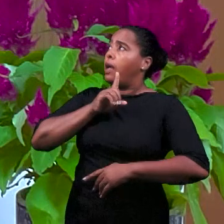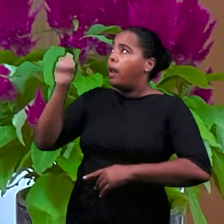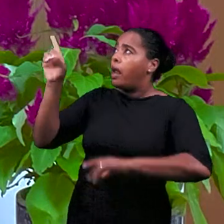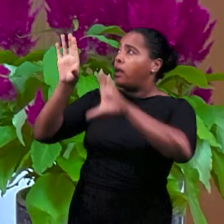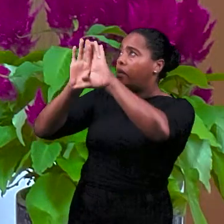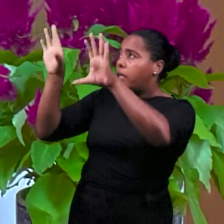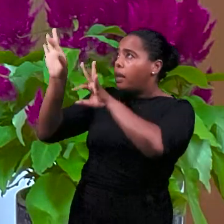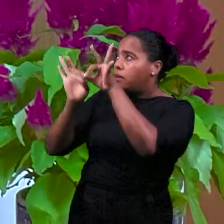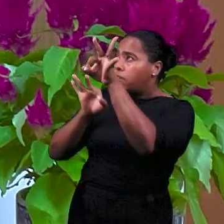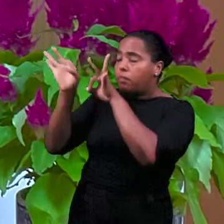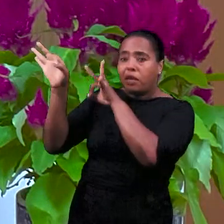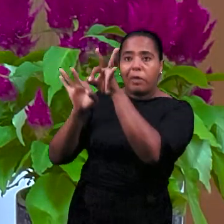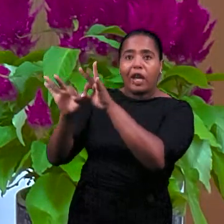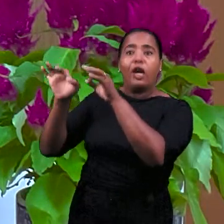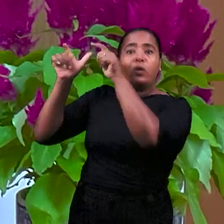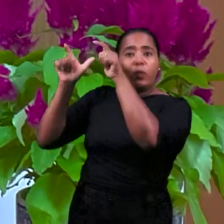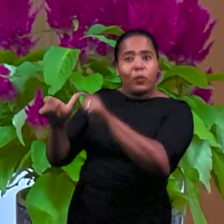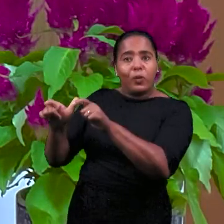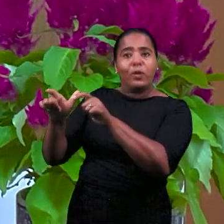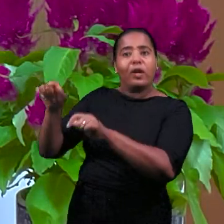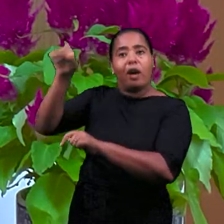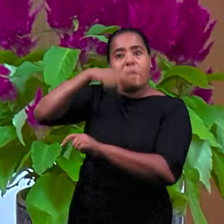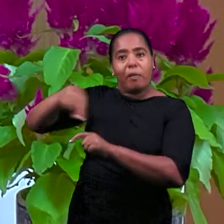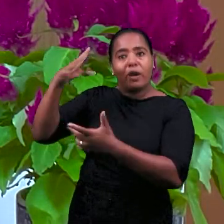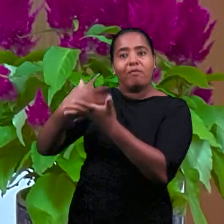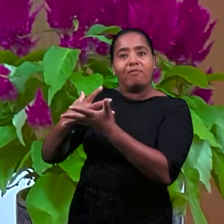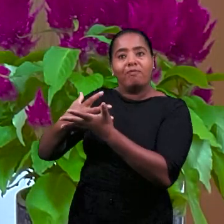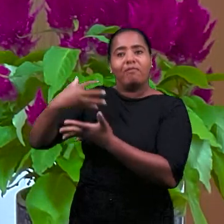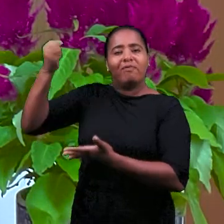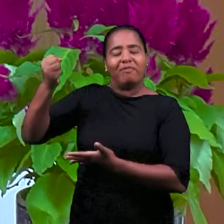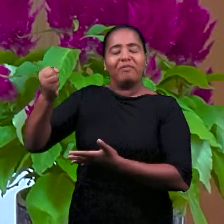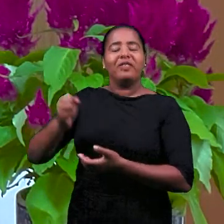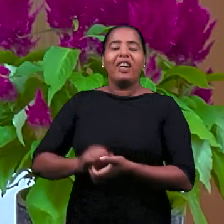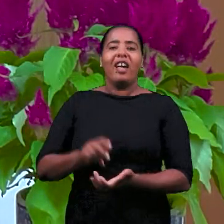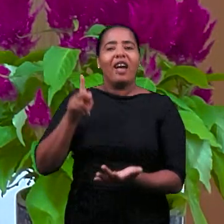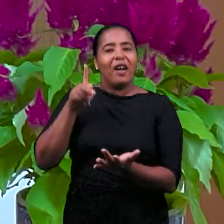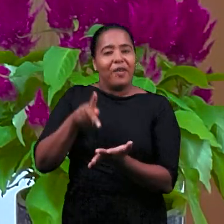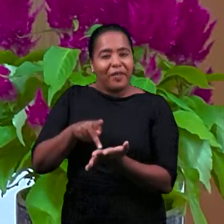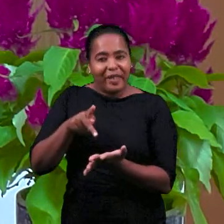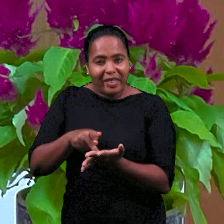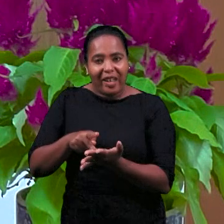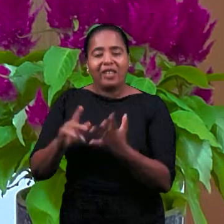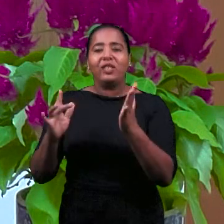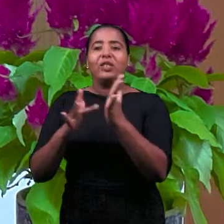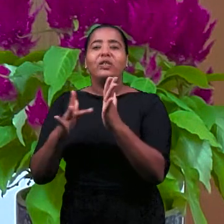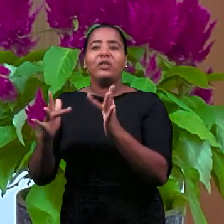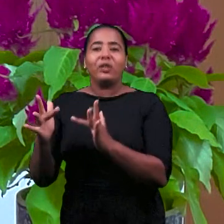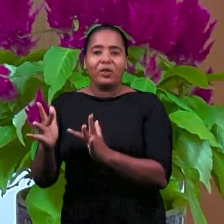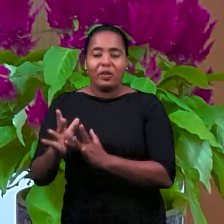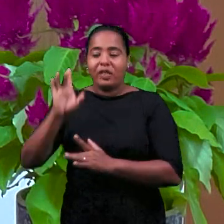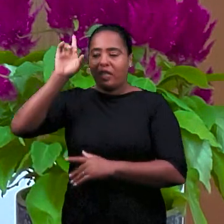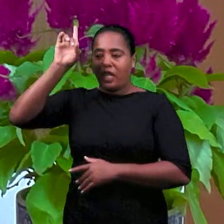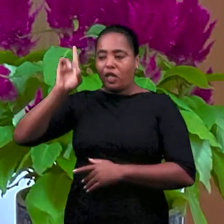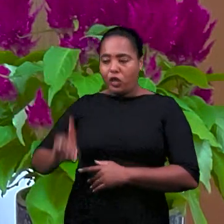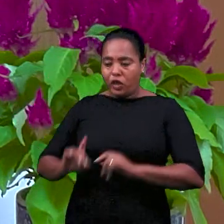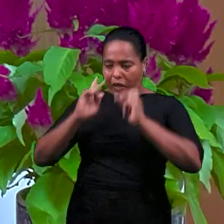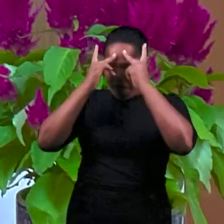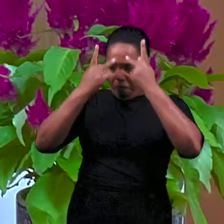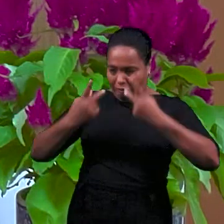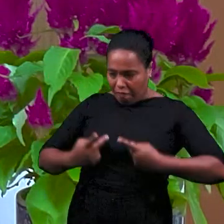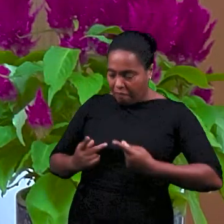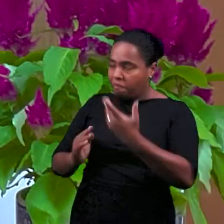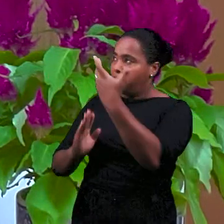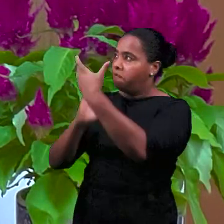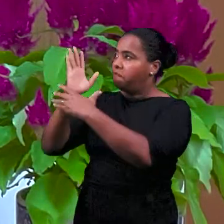город вечный, вечные обители, и истина Иисуса, она ведет человека вечно с Ним.